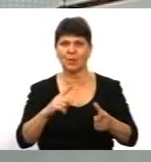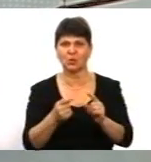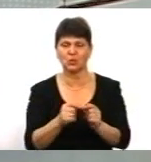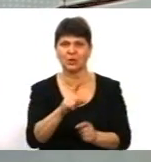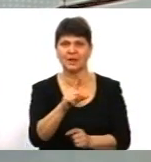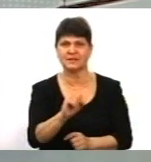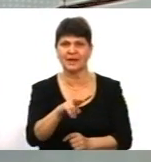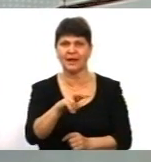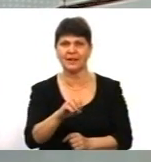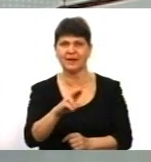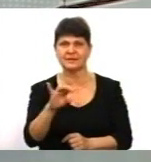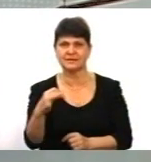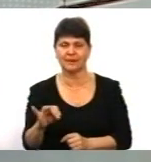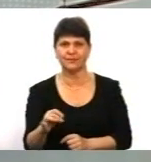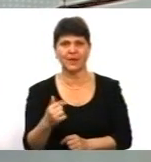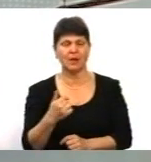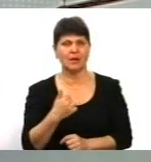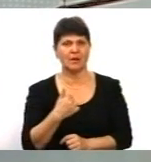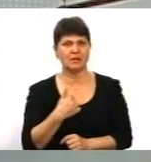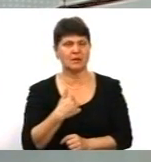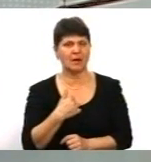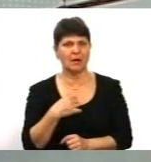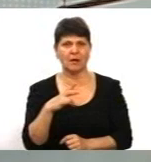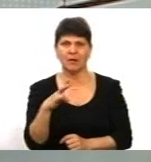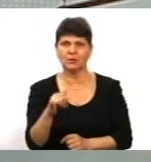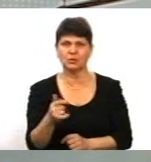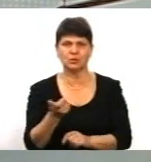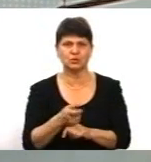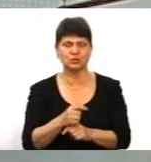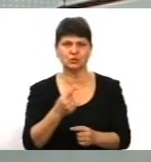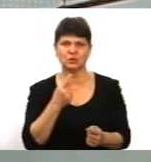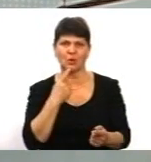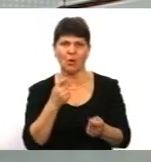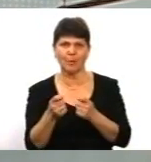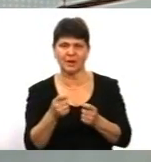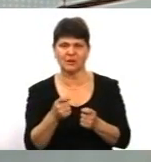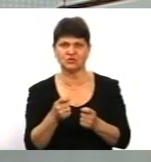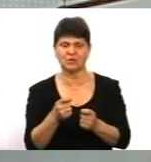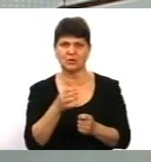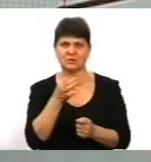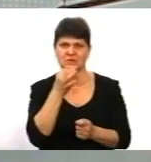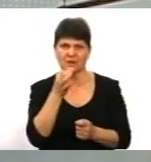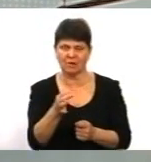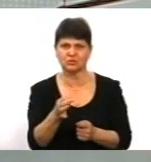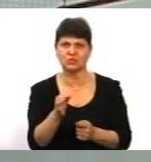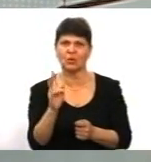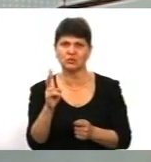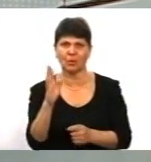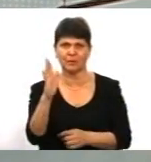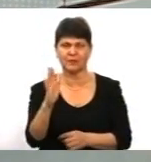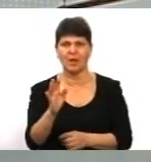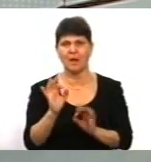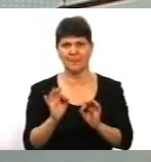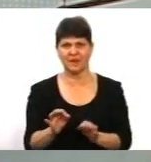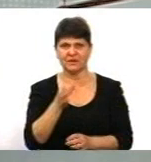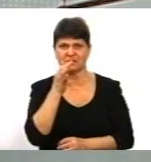Ну, я б дуже обережно ставився до тих, хто б зараз щось прогнозував. Як правило, сказав пан Сергій, зараз